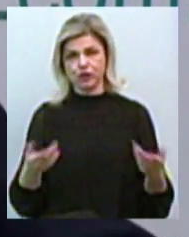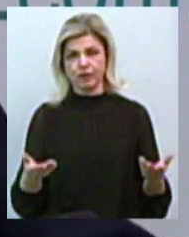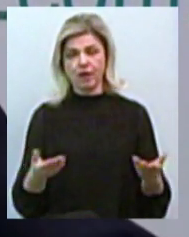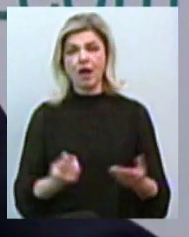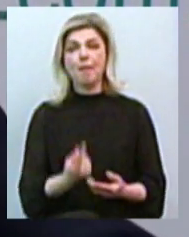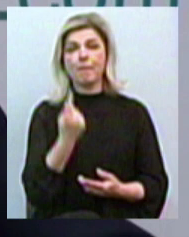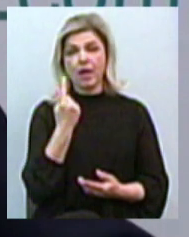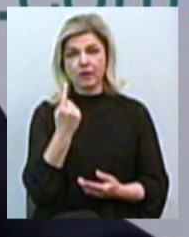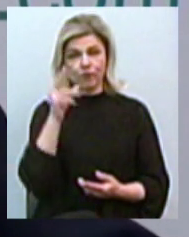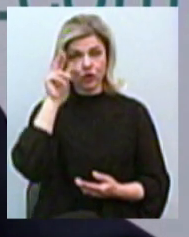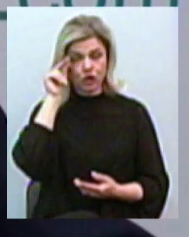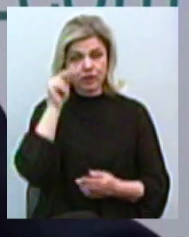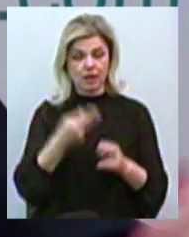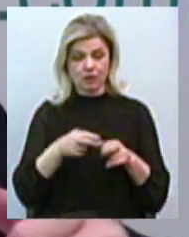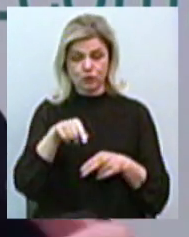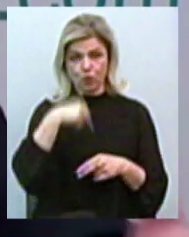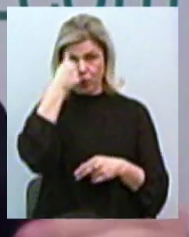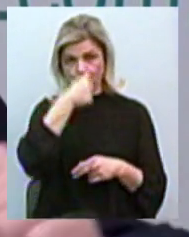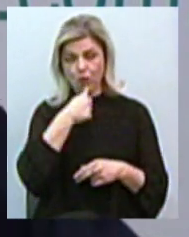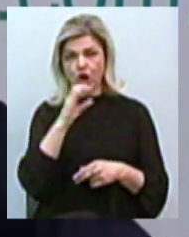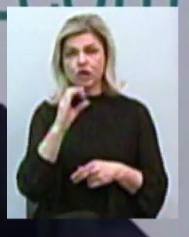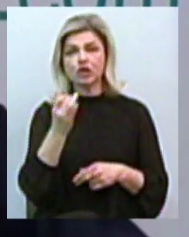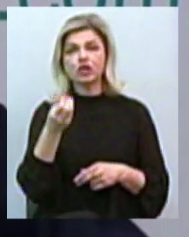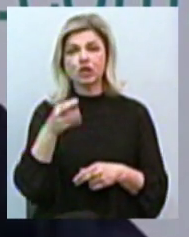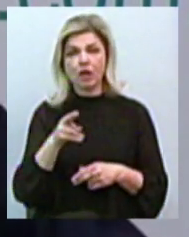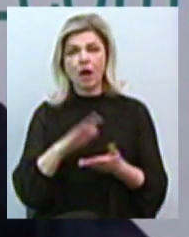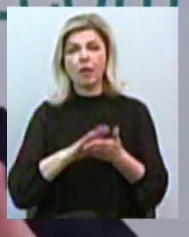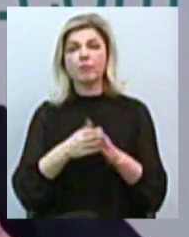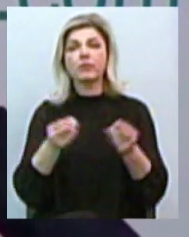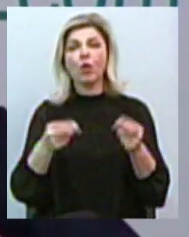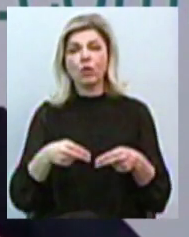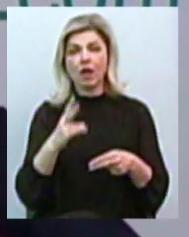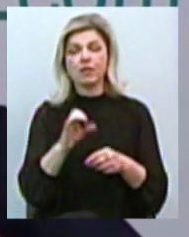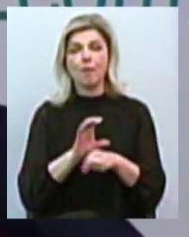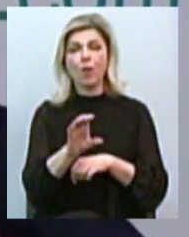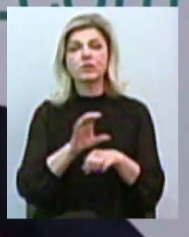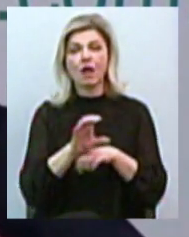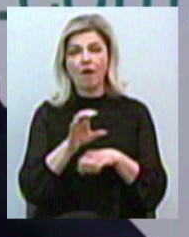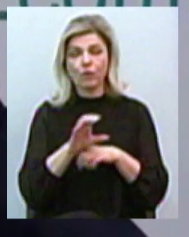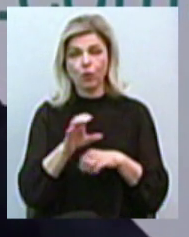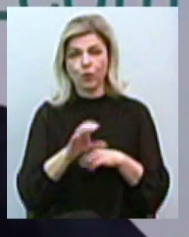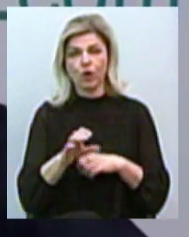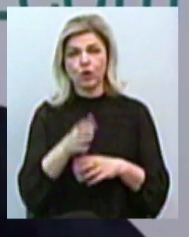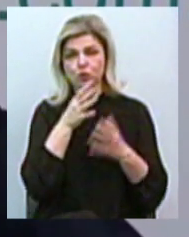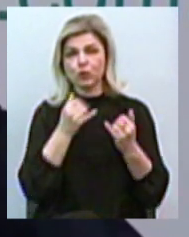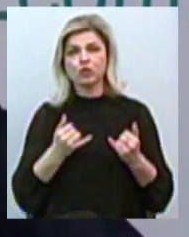перших числах цього року, січня, ми підписали контракт на поставку сучасної